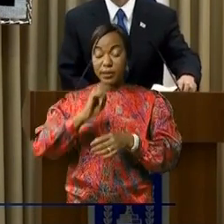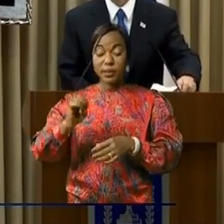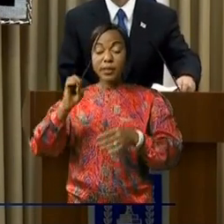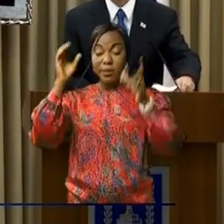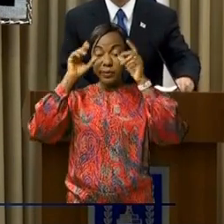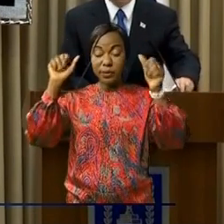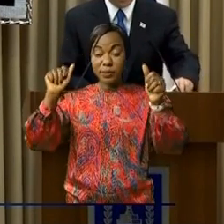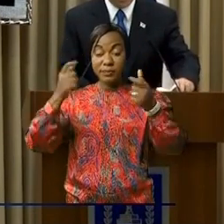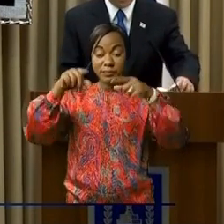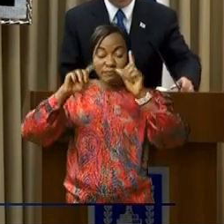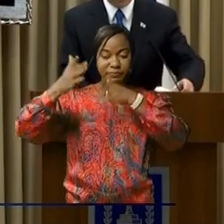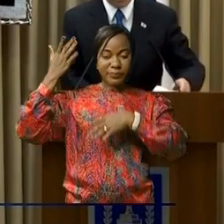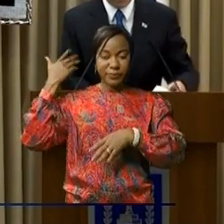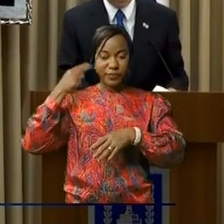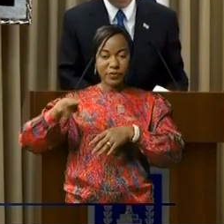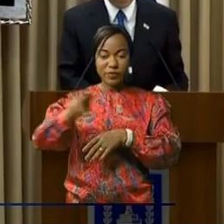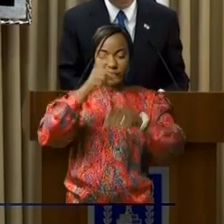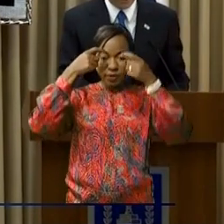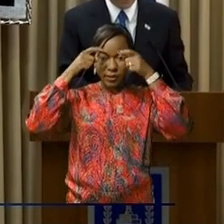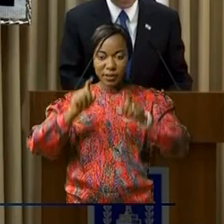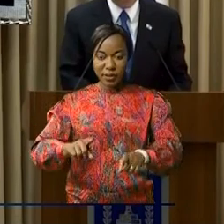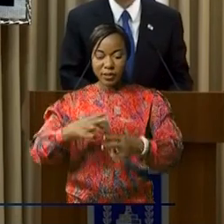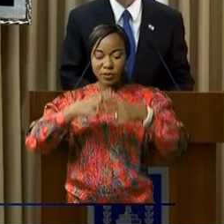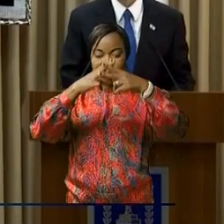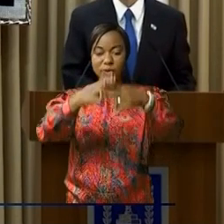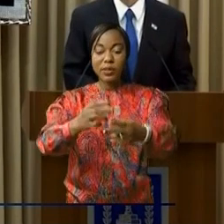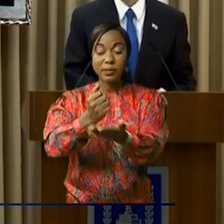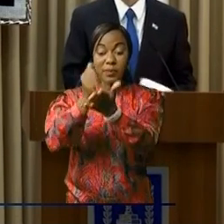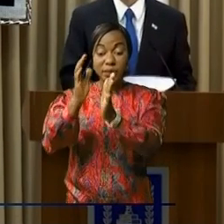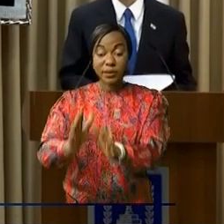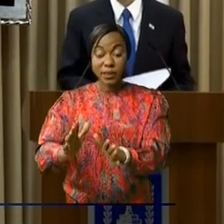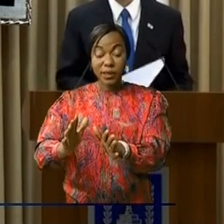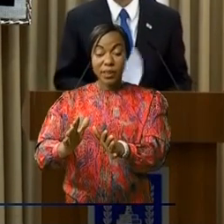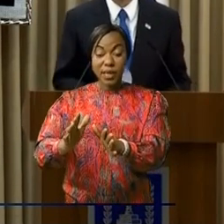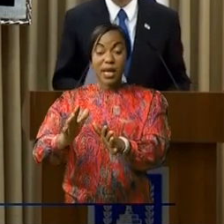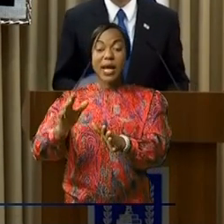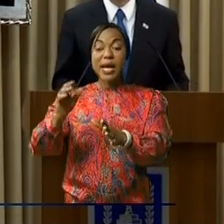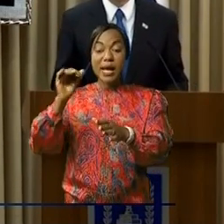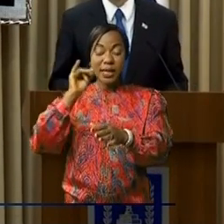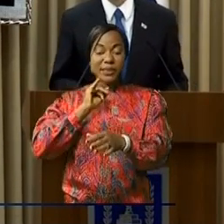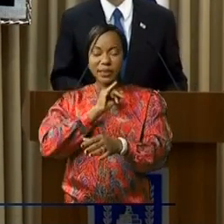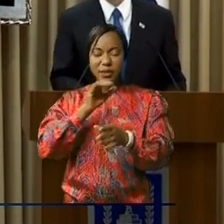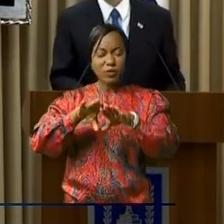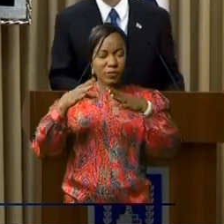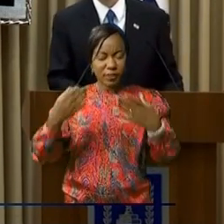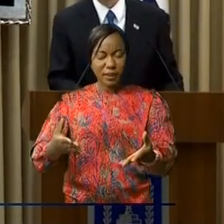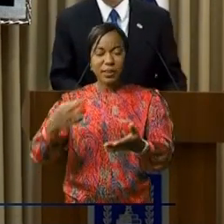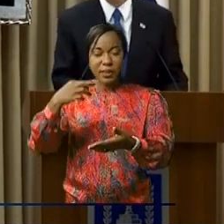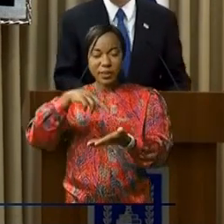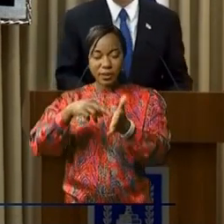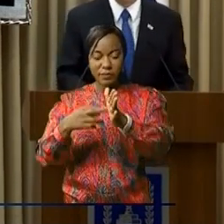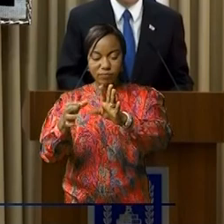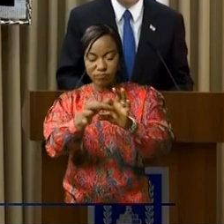d'apprendre l'année dernière votre décision de nommer un ambassadeur en Israël et d'ouvrir une section économique à